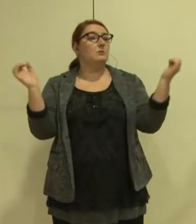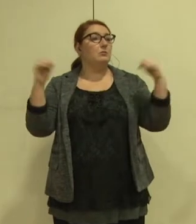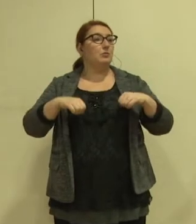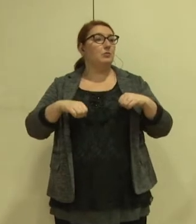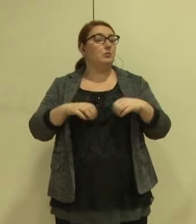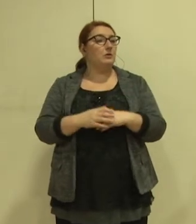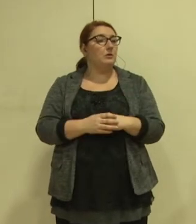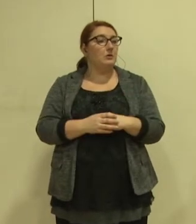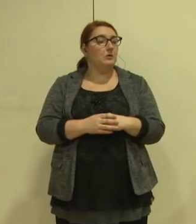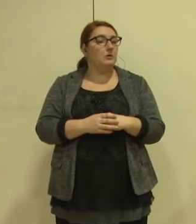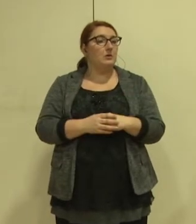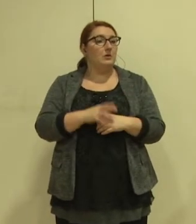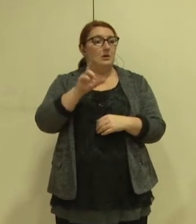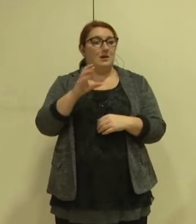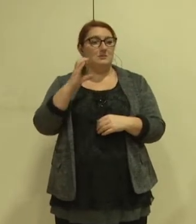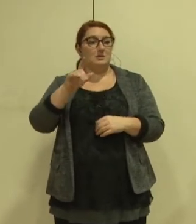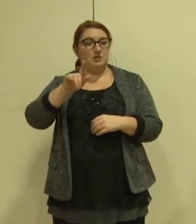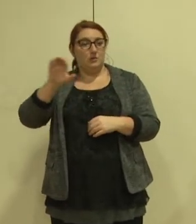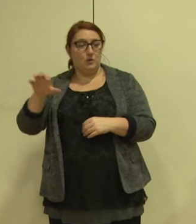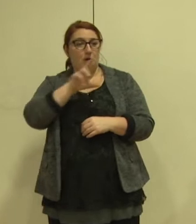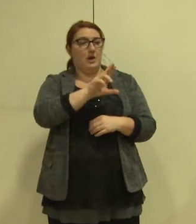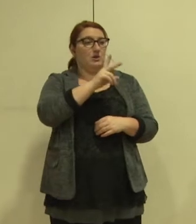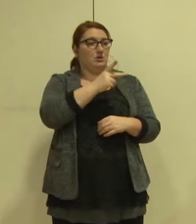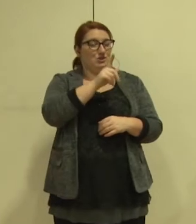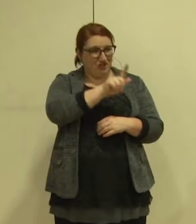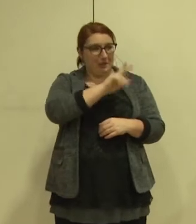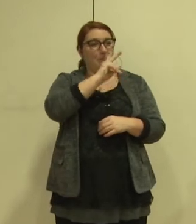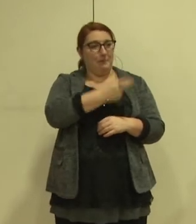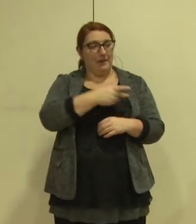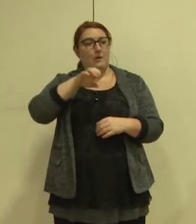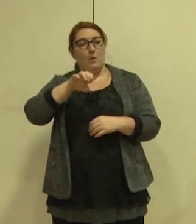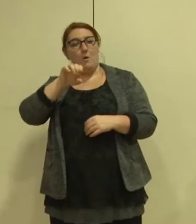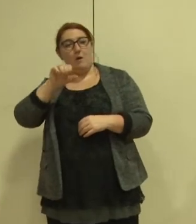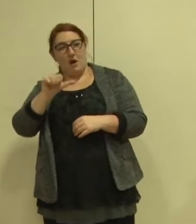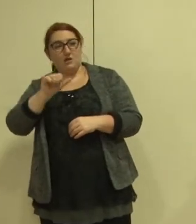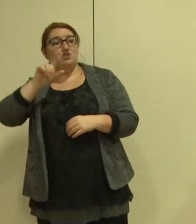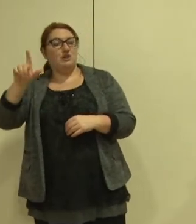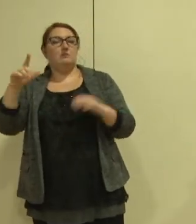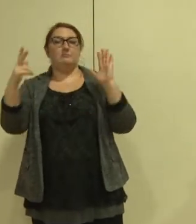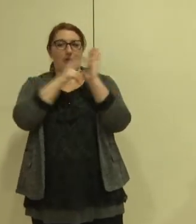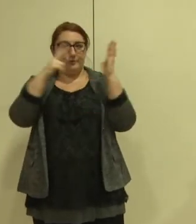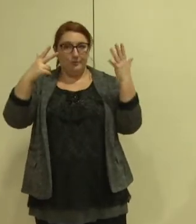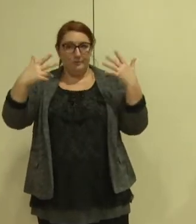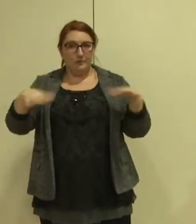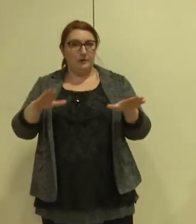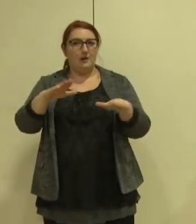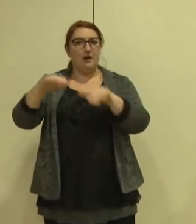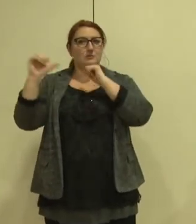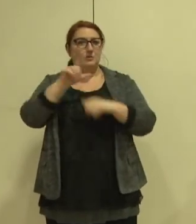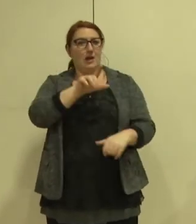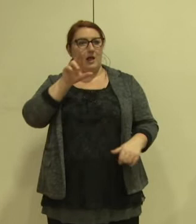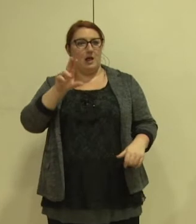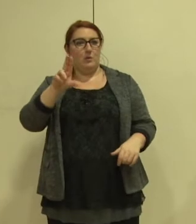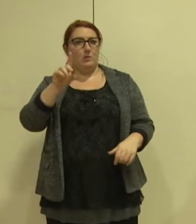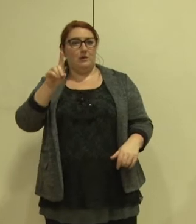pour ? RCGE, RGPE, AG. Délibération adoptée. Avec donc l'abstention de LR, UDI,